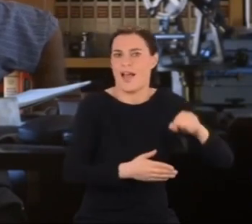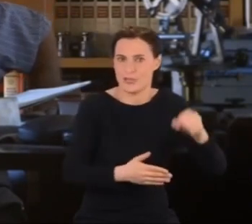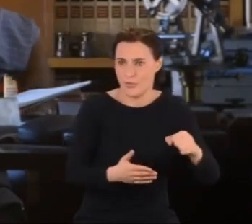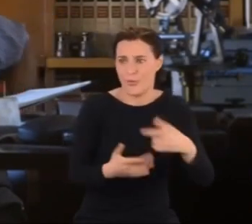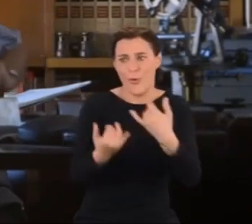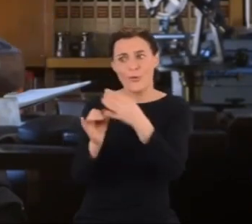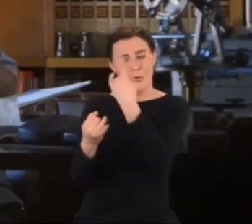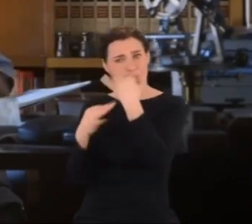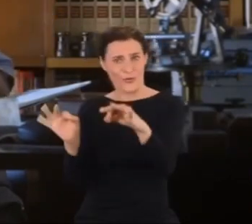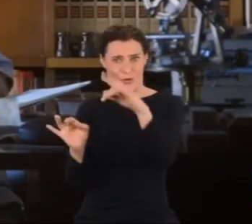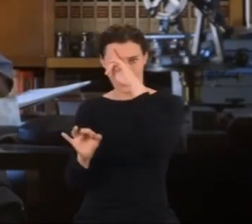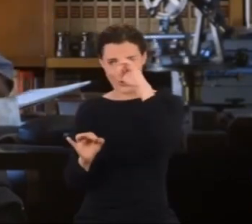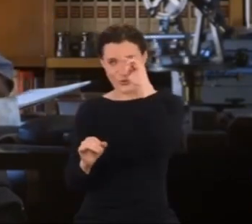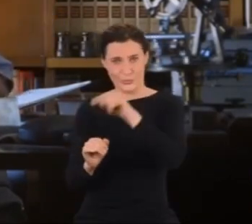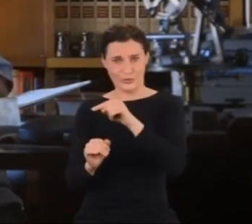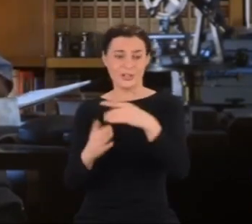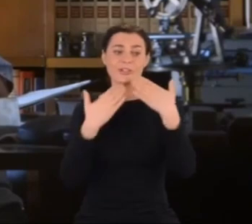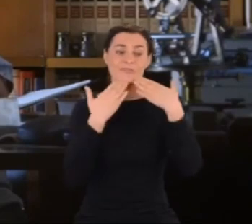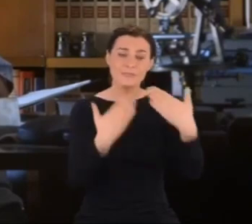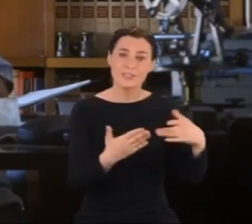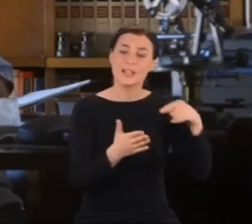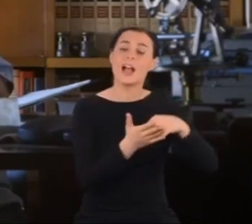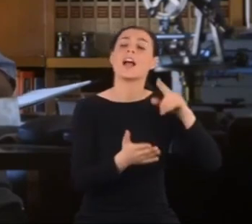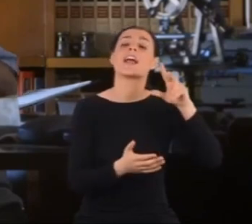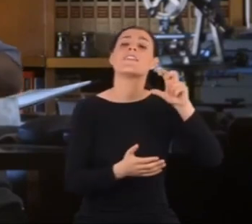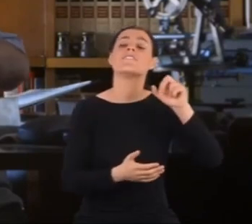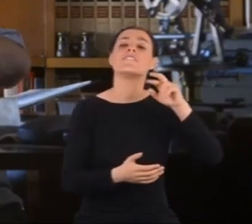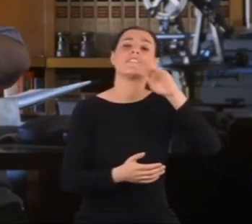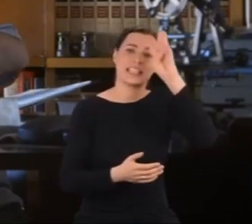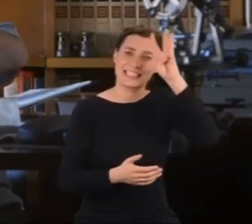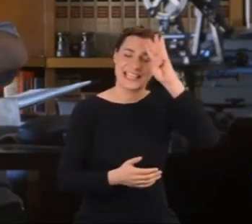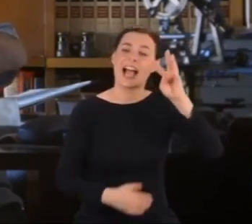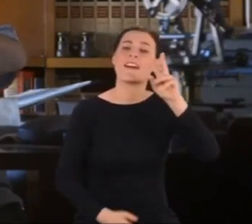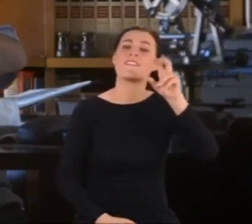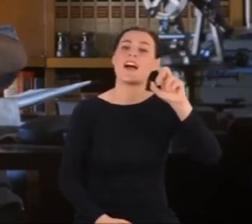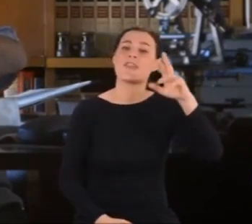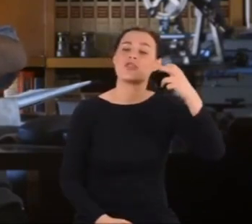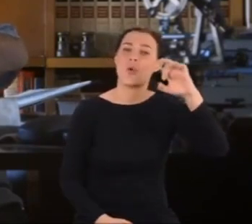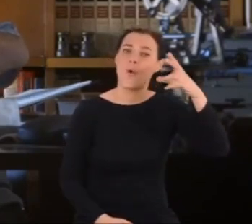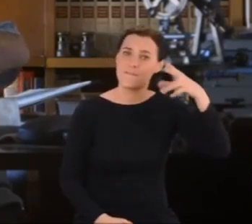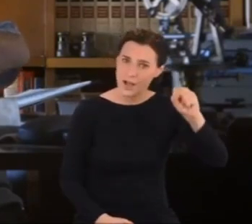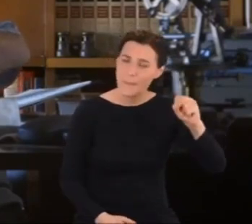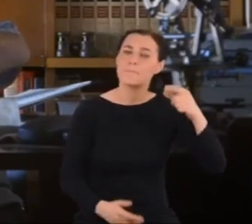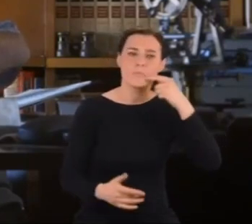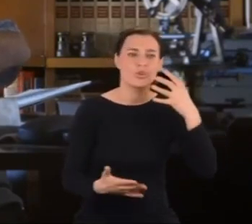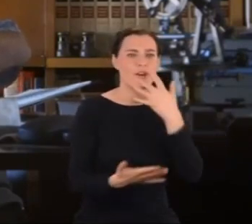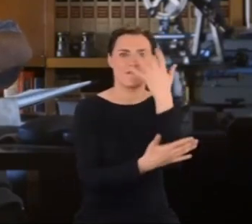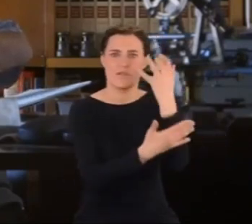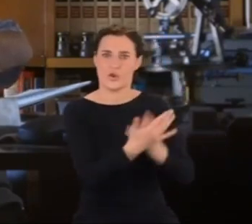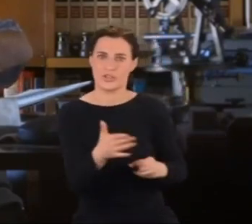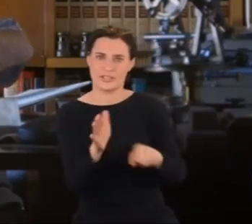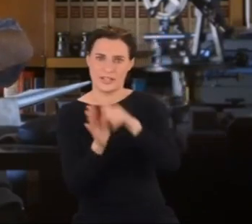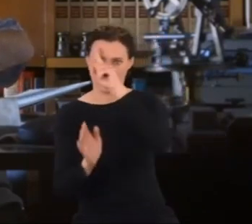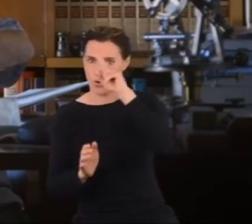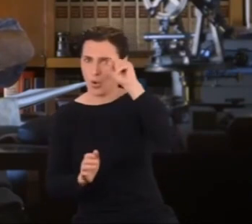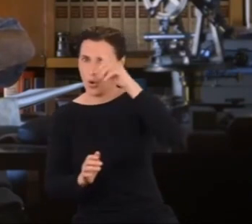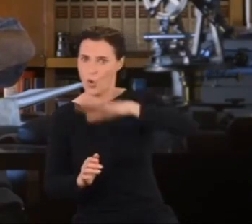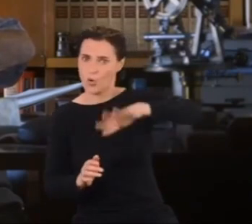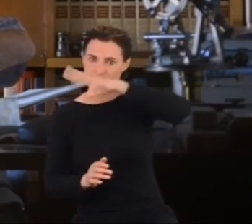fizyka kwantowa, dzięki swojej nieokreśloności, może być wykorzystywana w naukach społecznych.